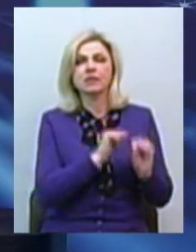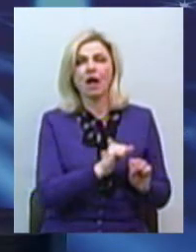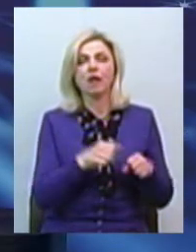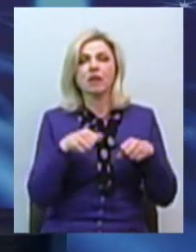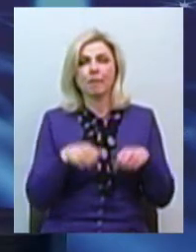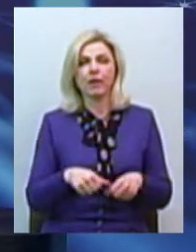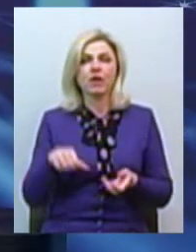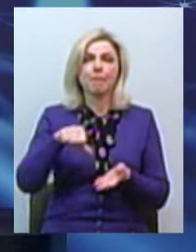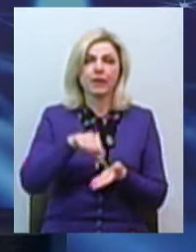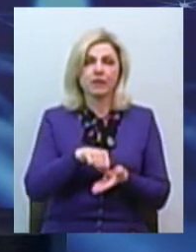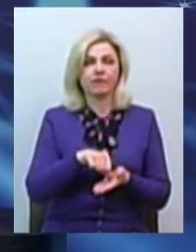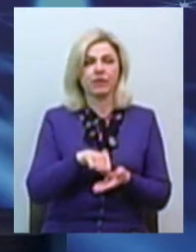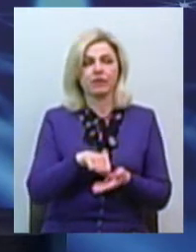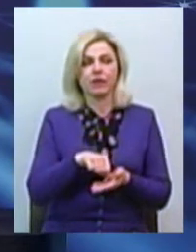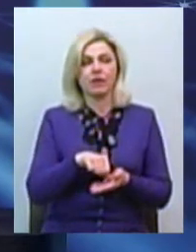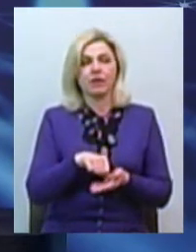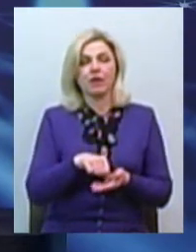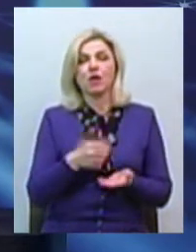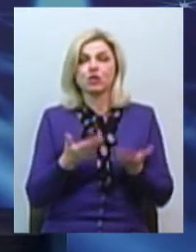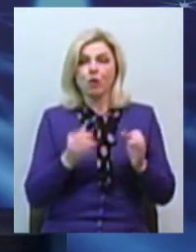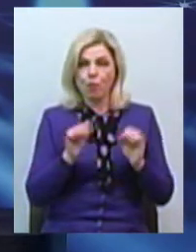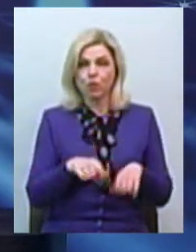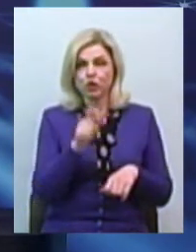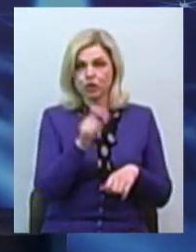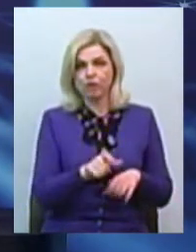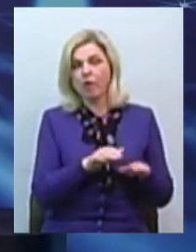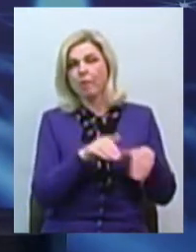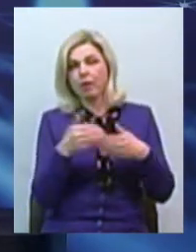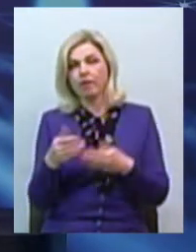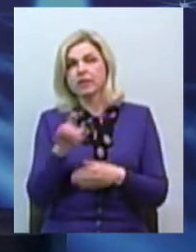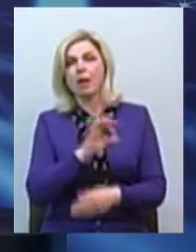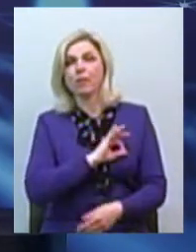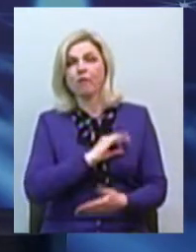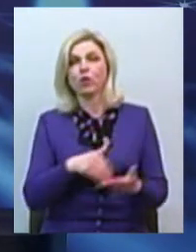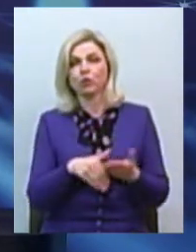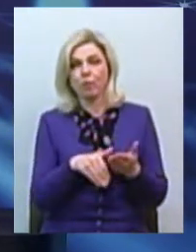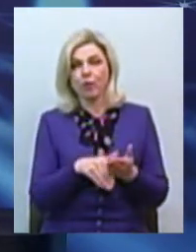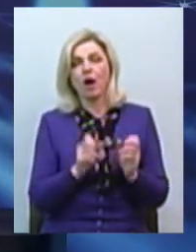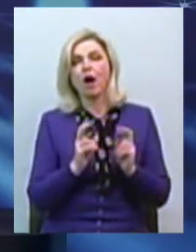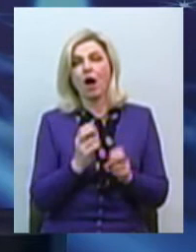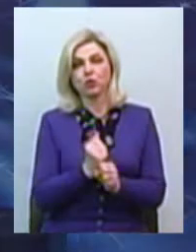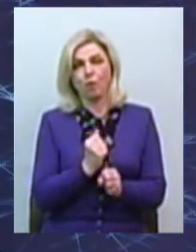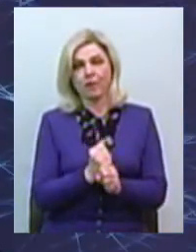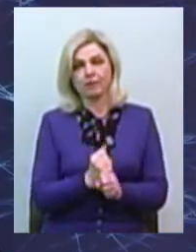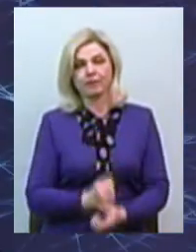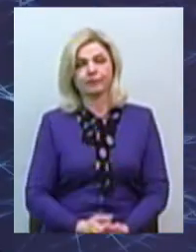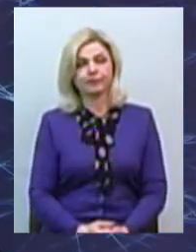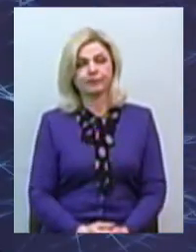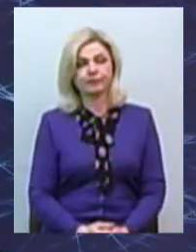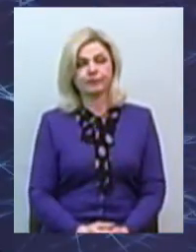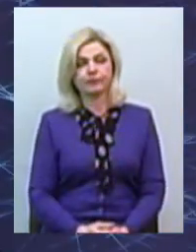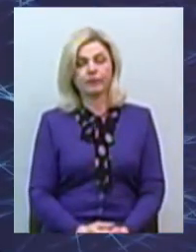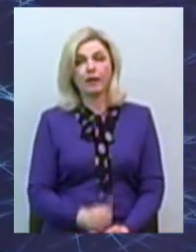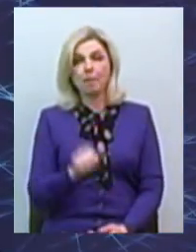та представництва інтересів, Чи може клієнт звернутися за правовою допомогою, як це зробити? Попередньо ми вже